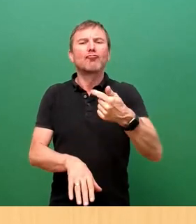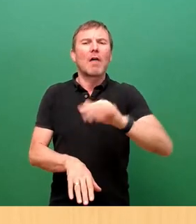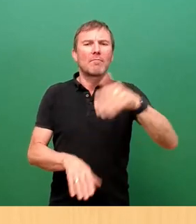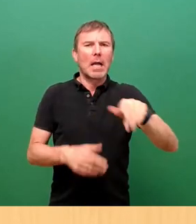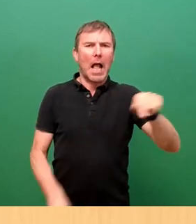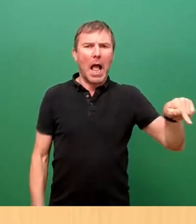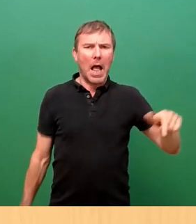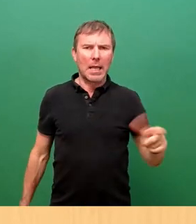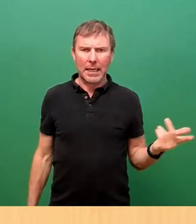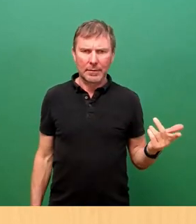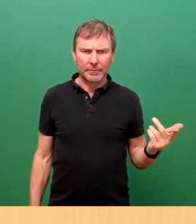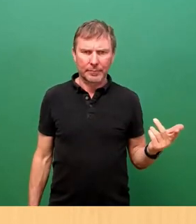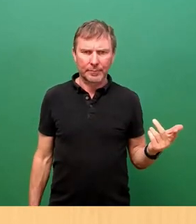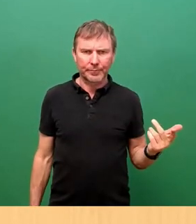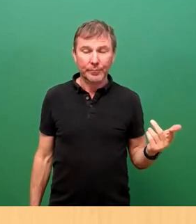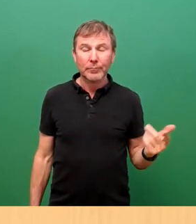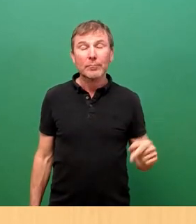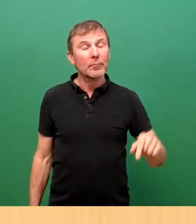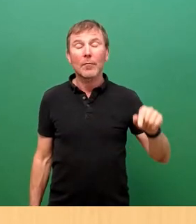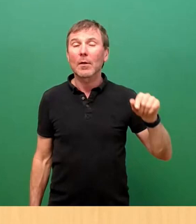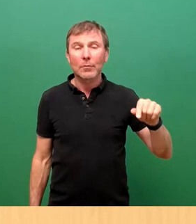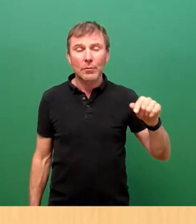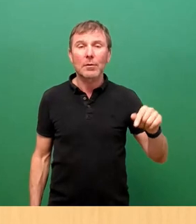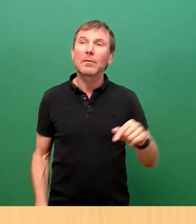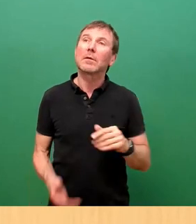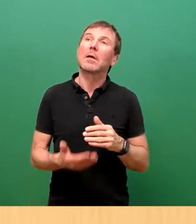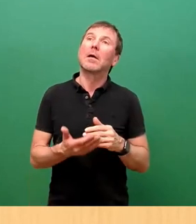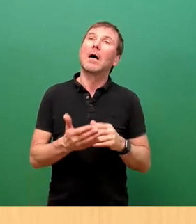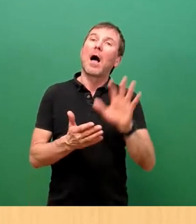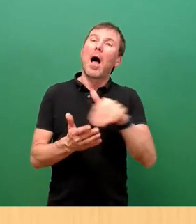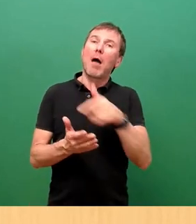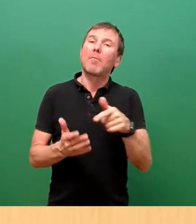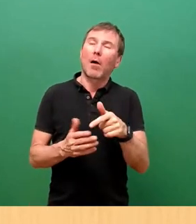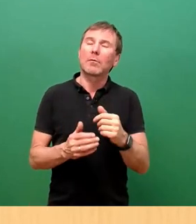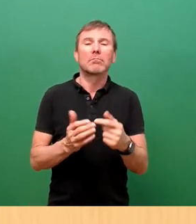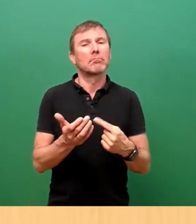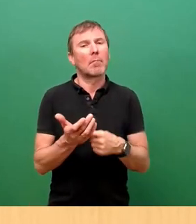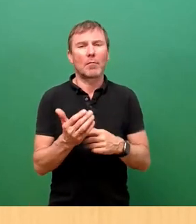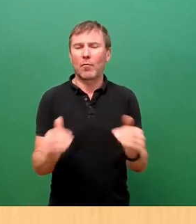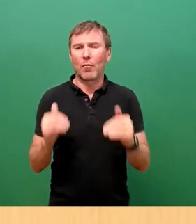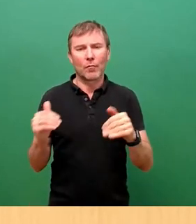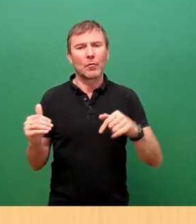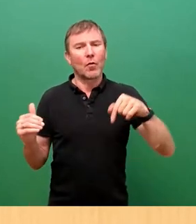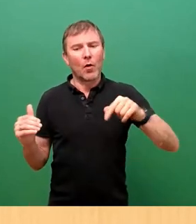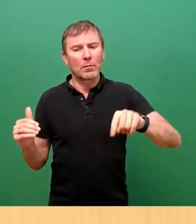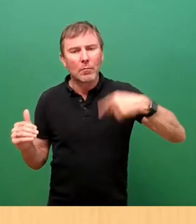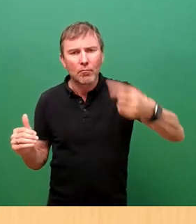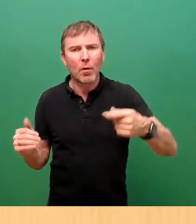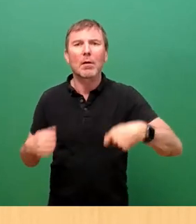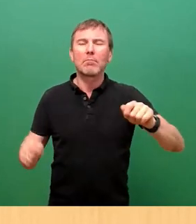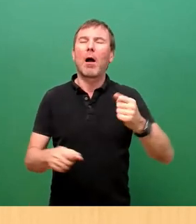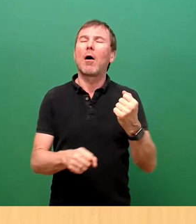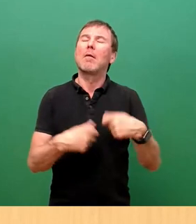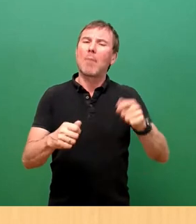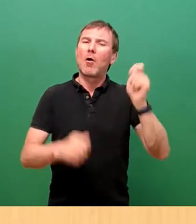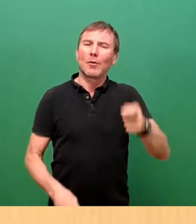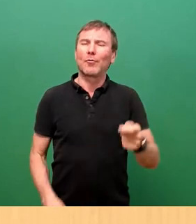dass das auch von den erforderlichen Planungen eine Herausforderung ist, sodass auch nicht von morgen dann angebaut werden kann. Auch da müssen wir noch über die